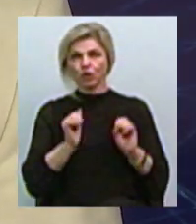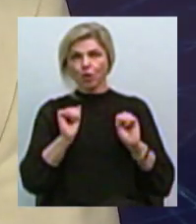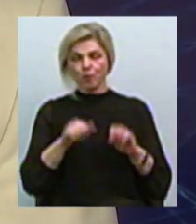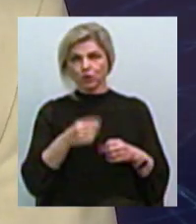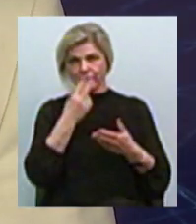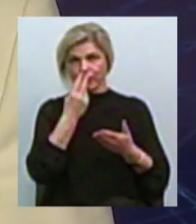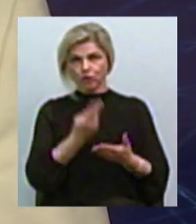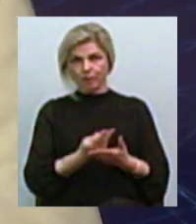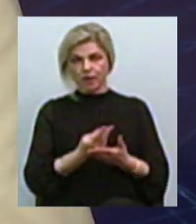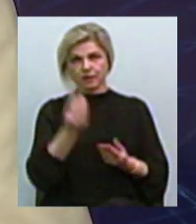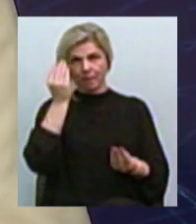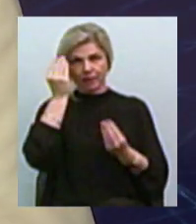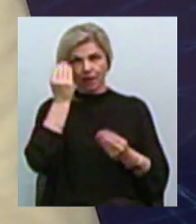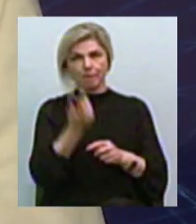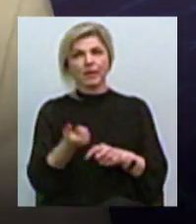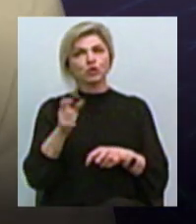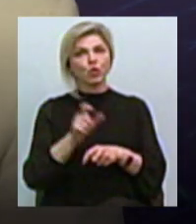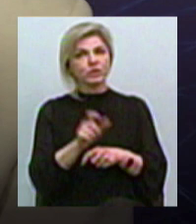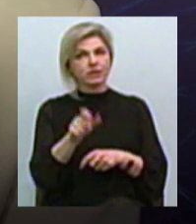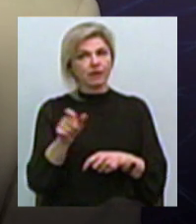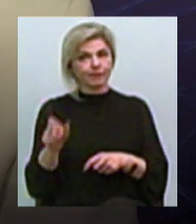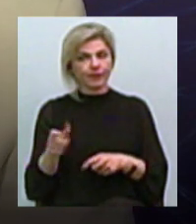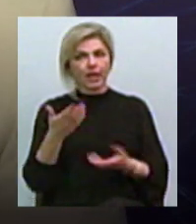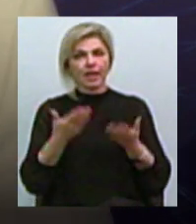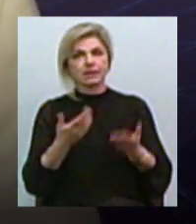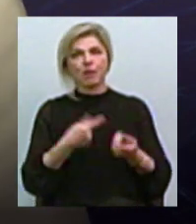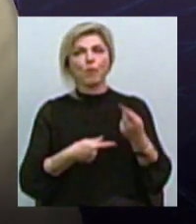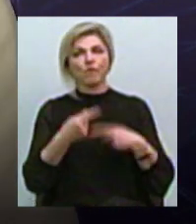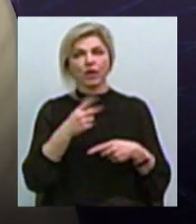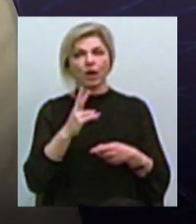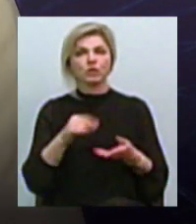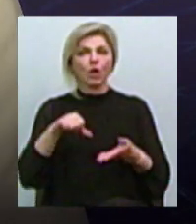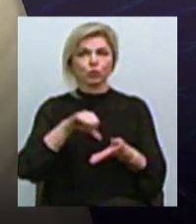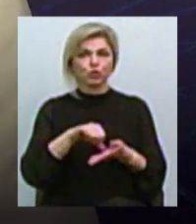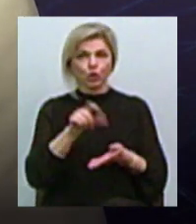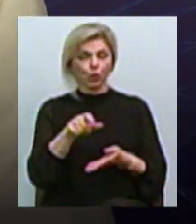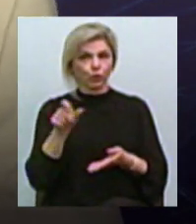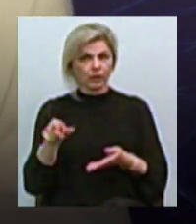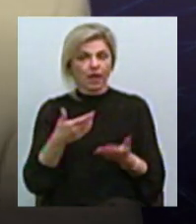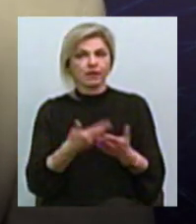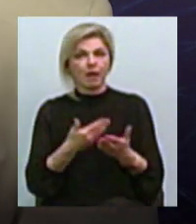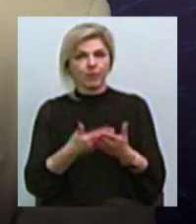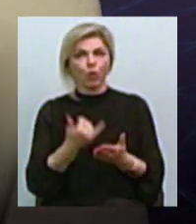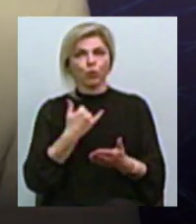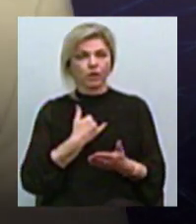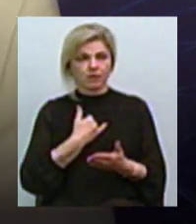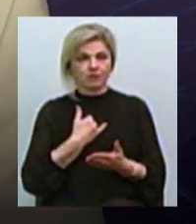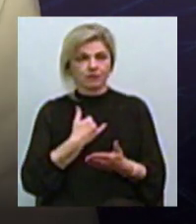відображати точку зору більшості Тому, якщо ми трохи повернемося до залучення людей То, якщо б, наприклад, у нас було